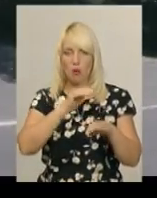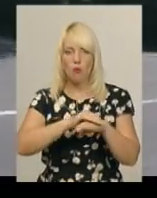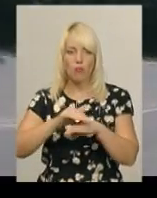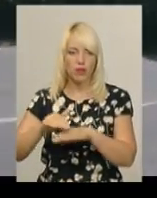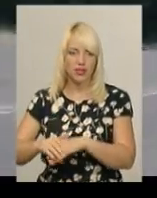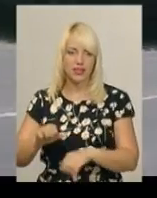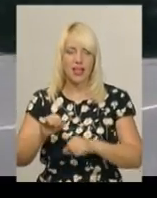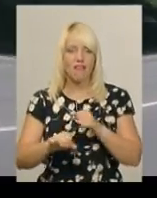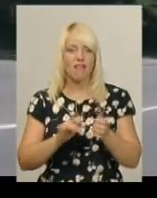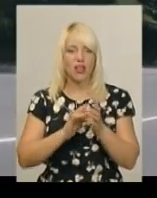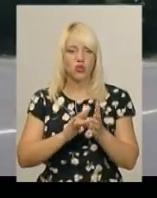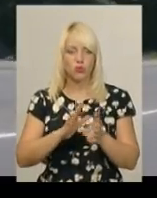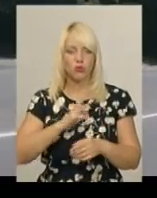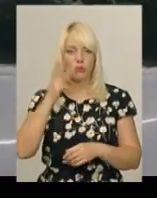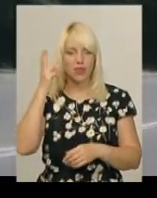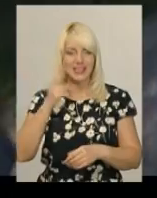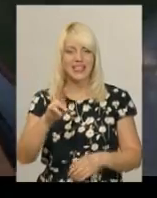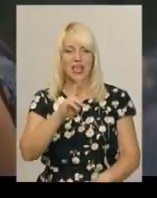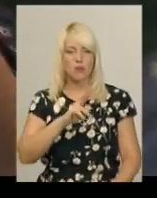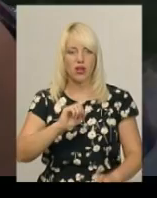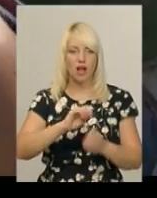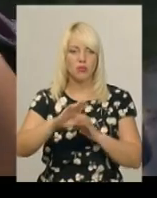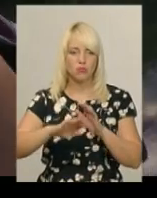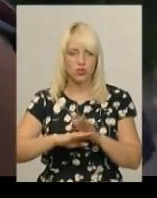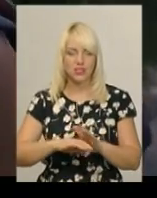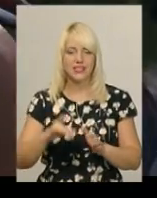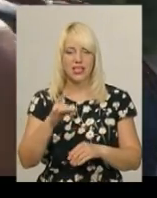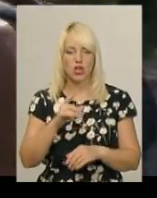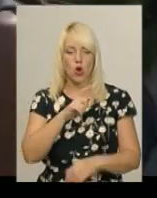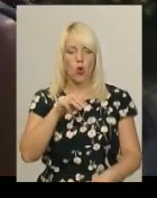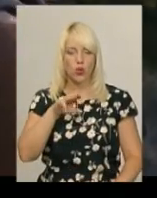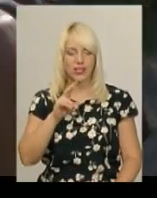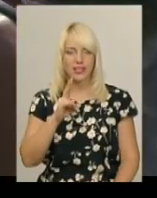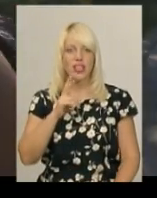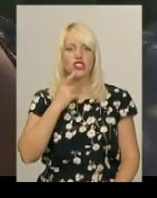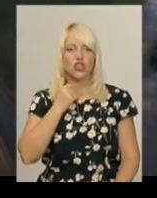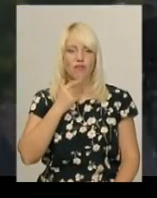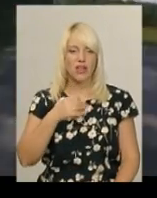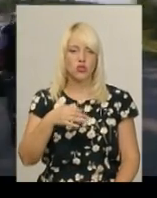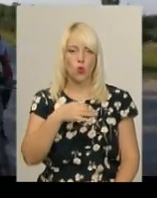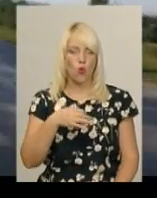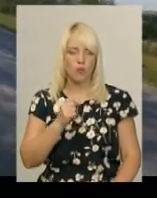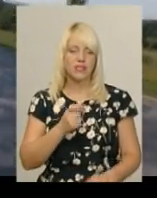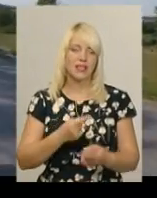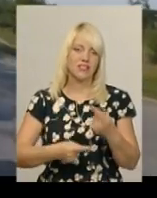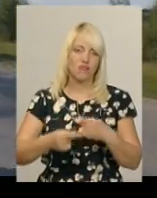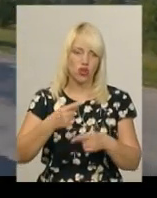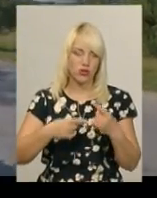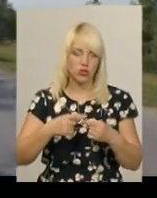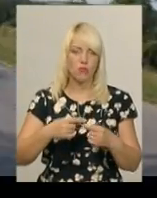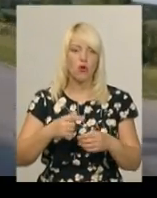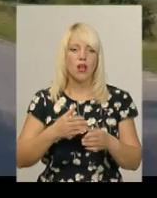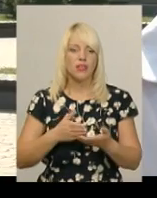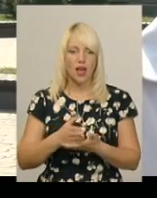Хмельницькому і пролягав через Ярмоленецький, Дунаєвецький, Кам'янець-Подільський райони, Хотин, Чернівецької області та в зворотньому напрямку. І на старті плани